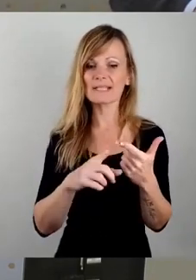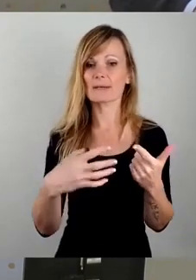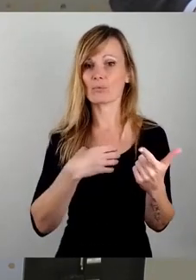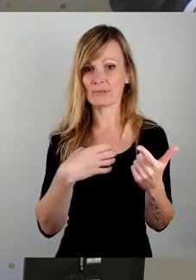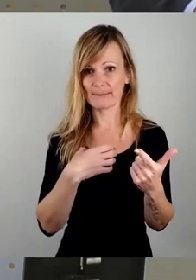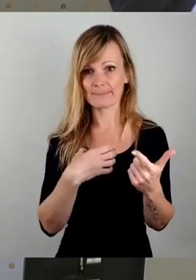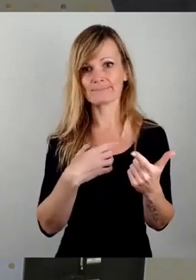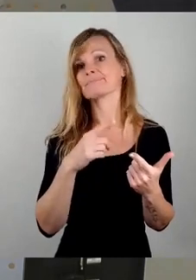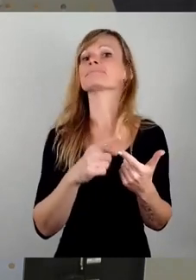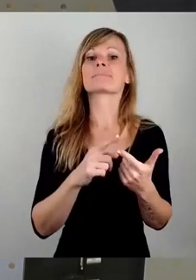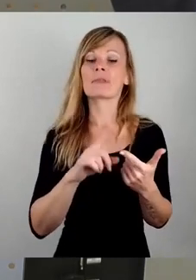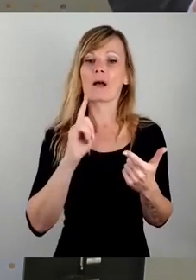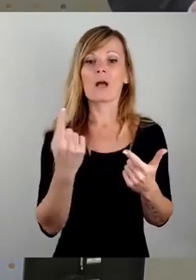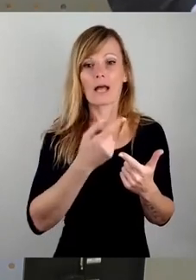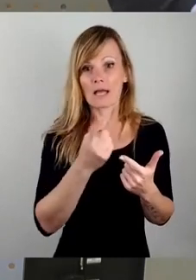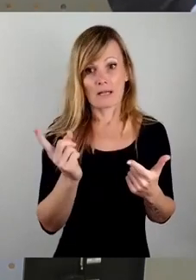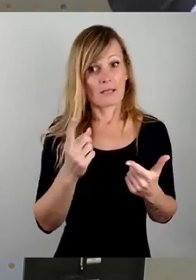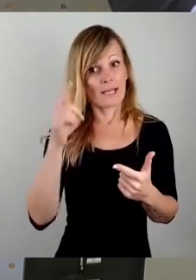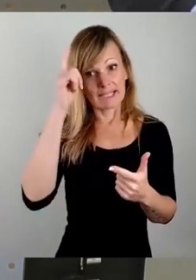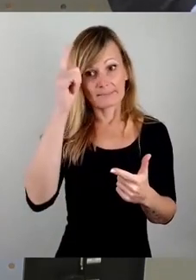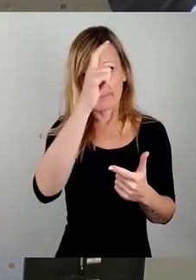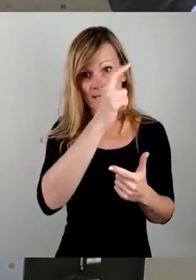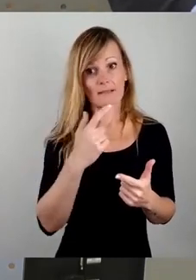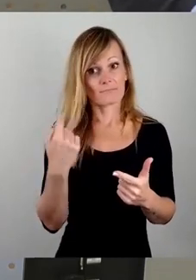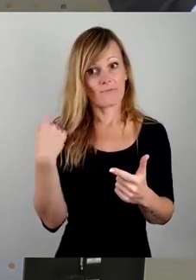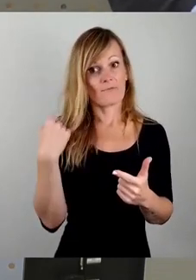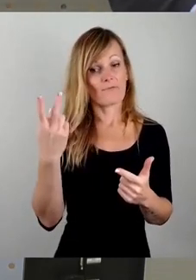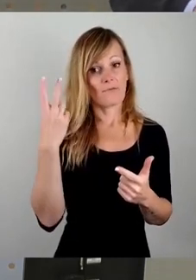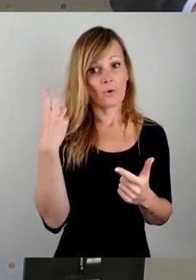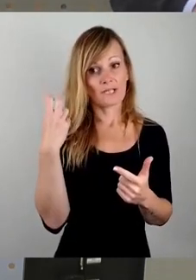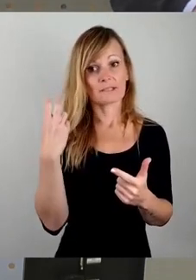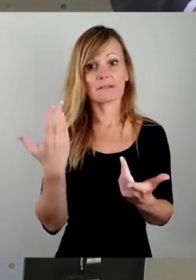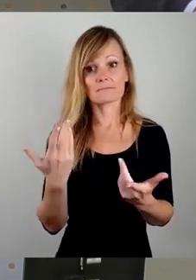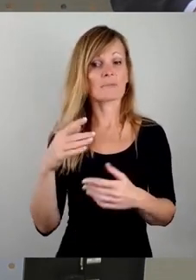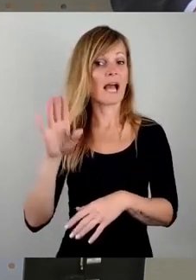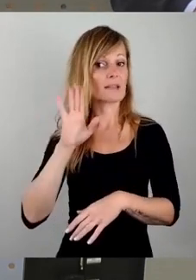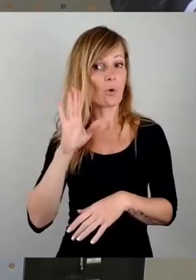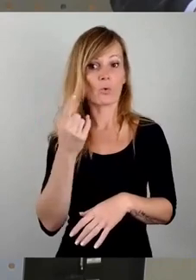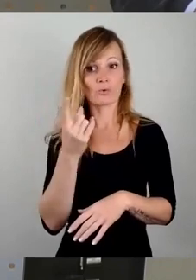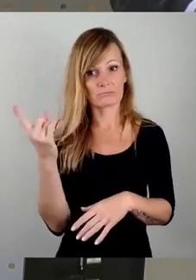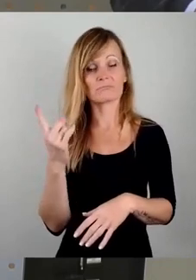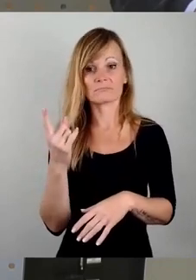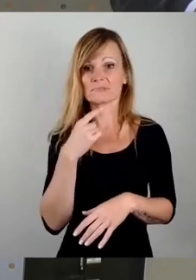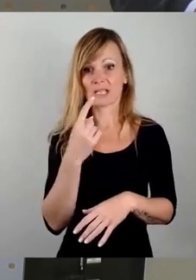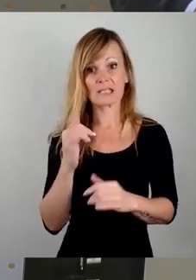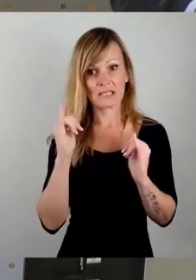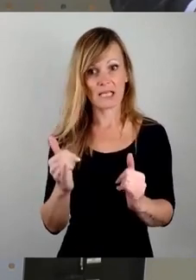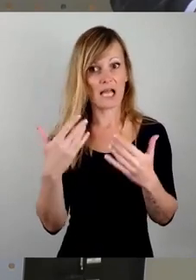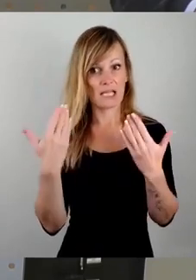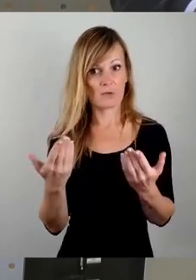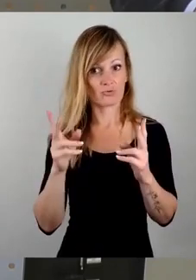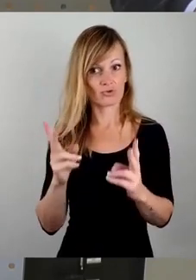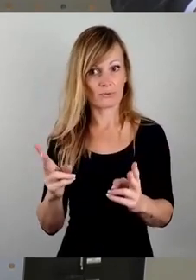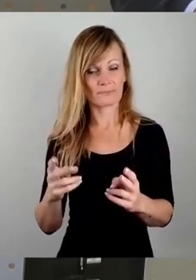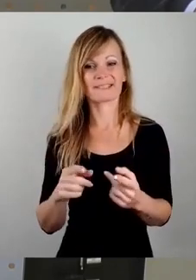eigentlich von allen Expertinnen vorgestern in der Anhörung auch benannt, das zweite wirklich real